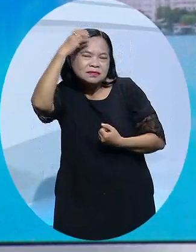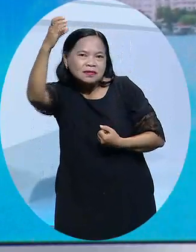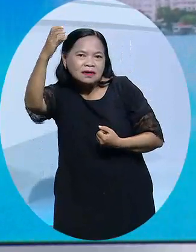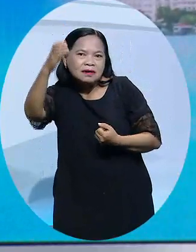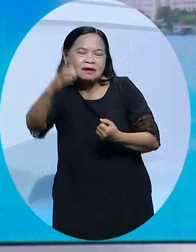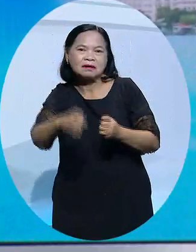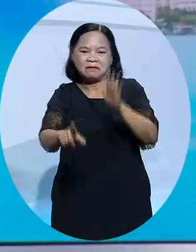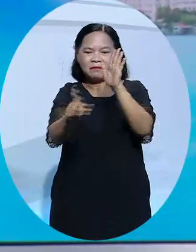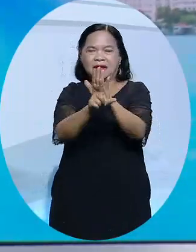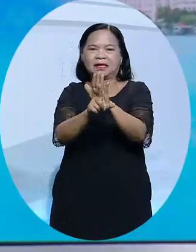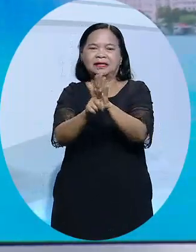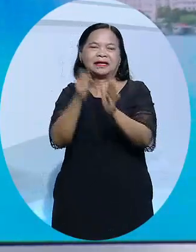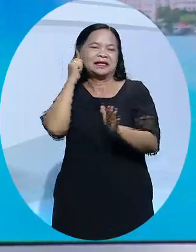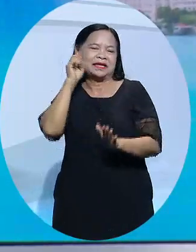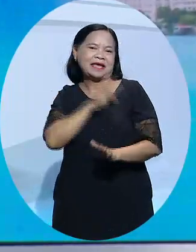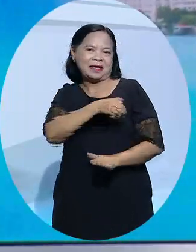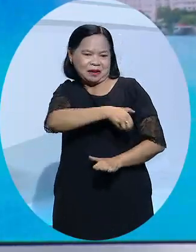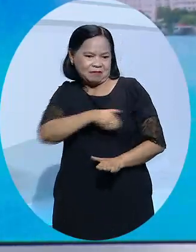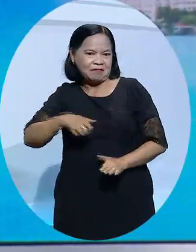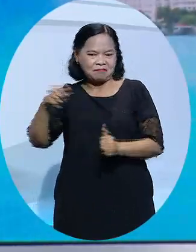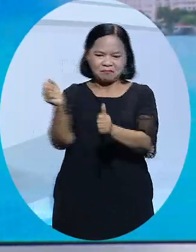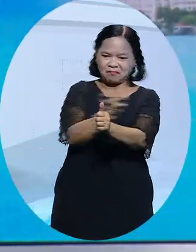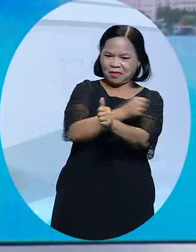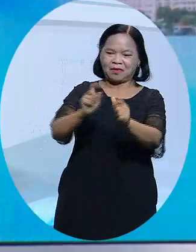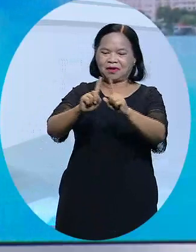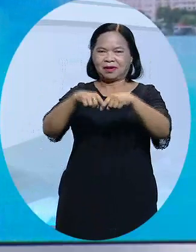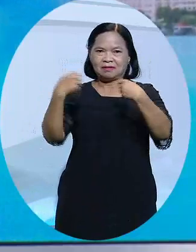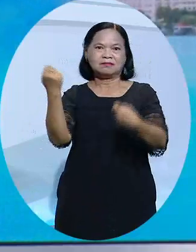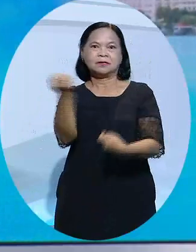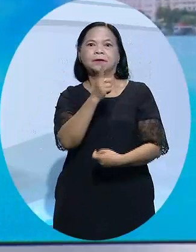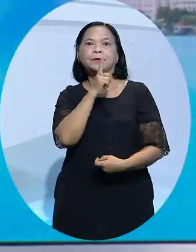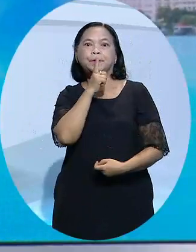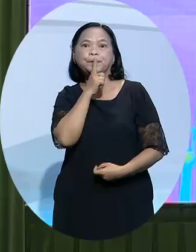luật cho chị em công nhân người lao động với chủ đề Bạo lực gia đình đừng im lặng.